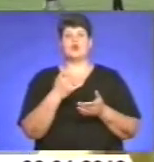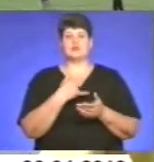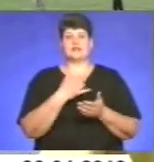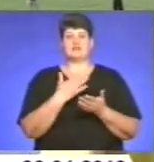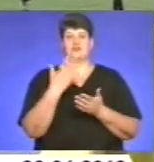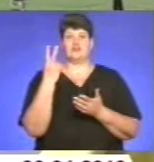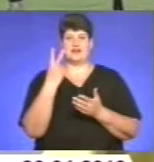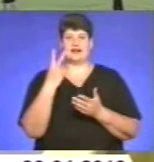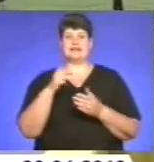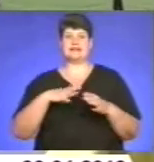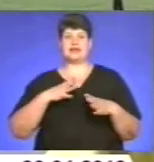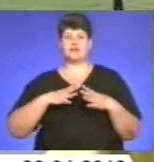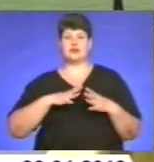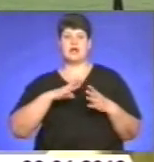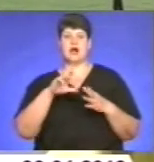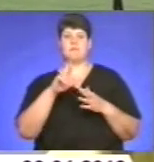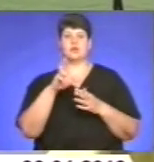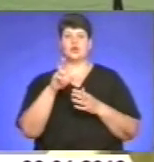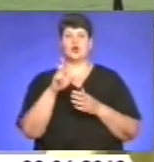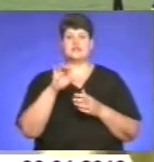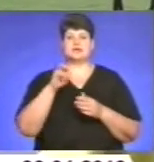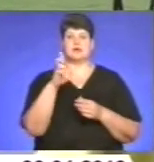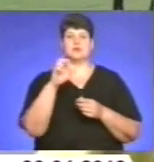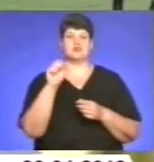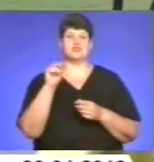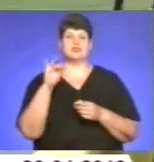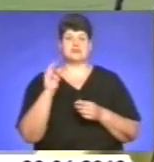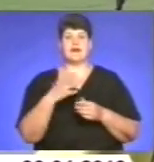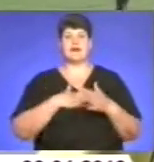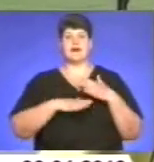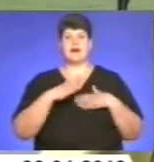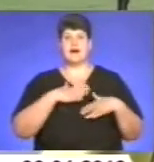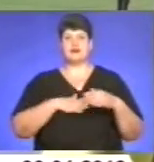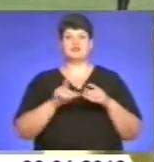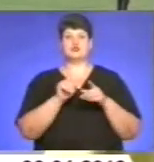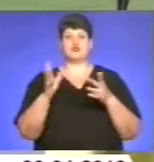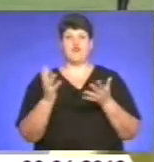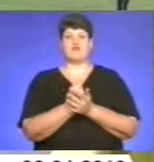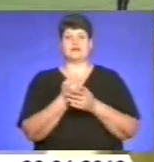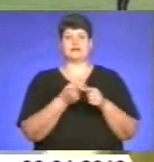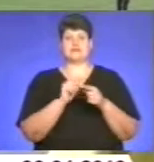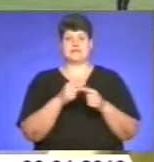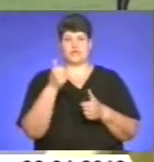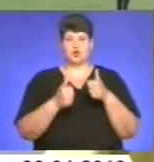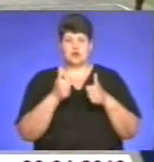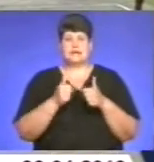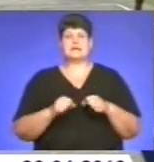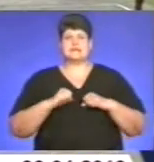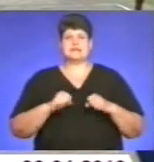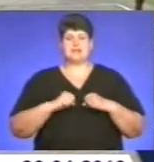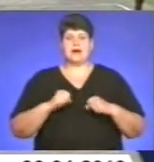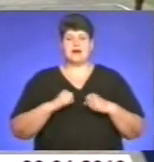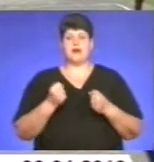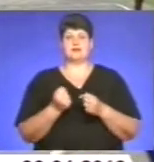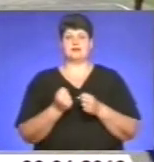– Андрій Дардович, Яблонський і Богдан Антонович Бучинський. Раді, що виграли сьогоднішній турнір, старалися. Це важко